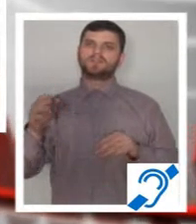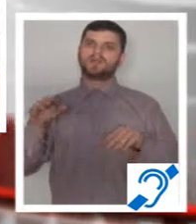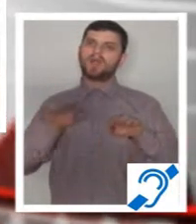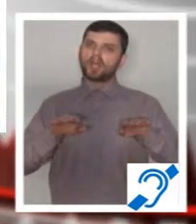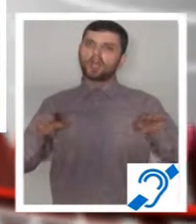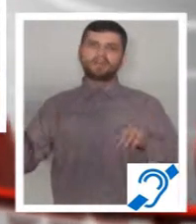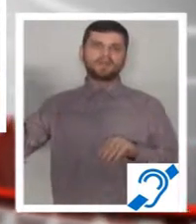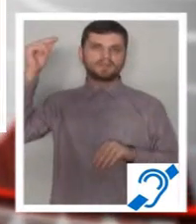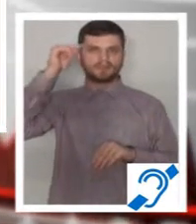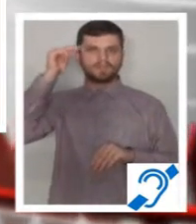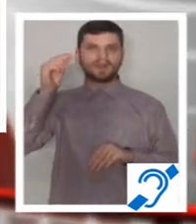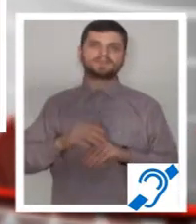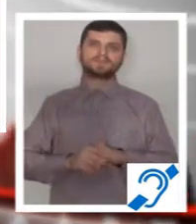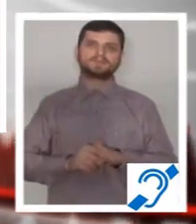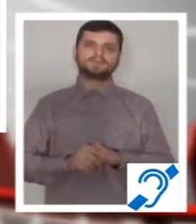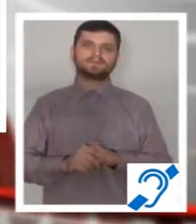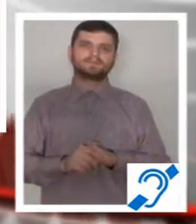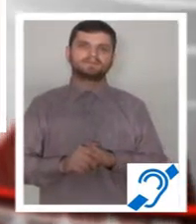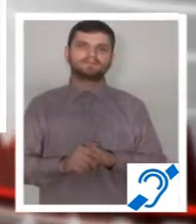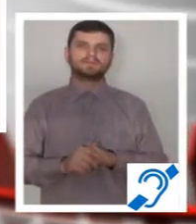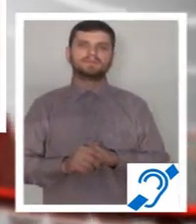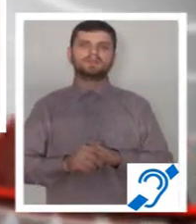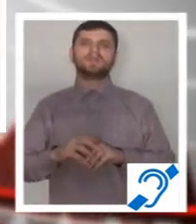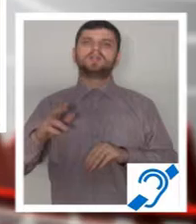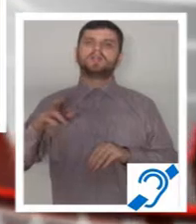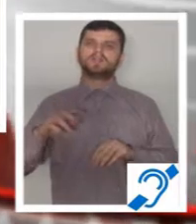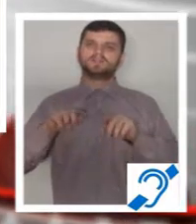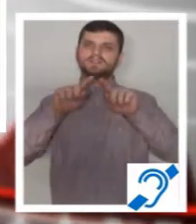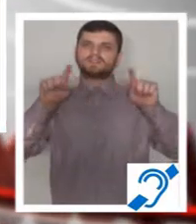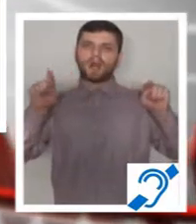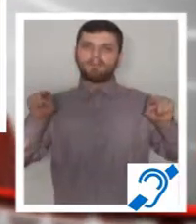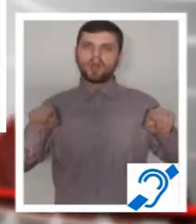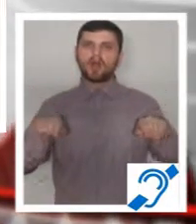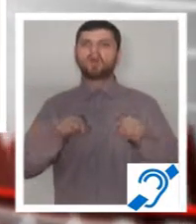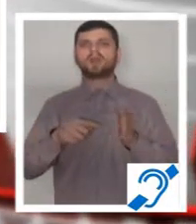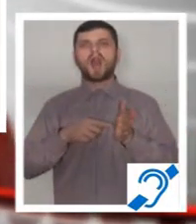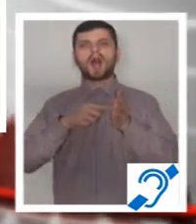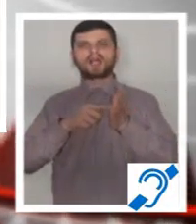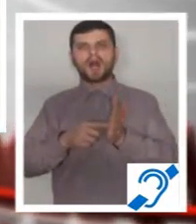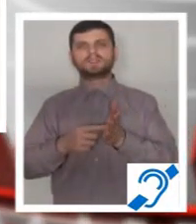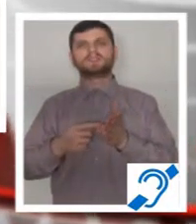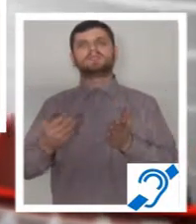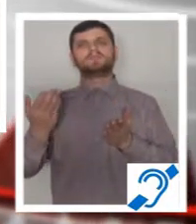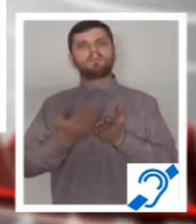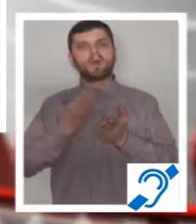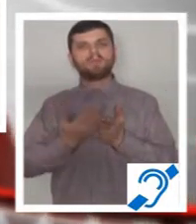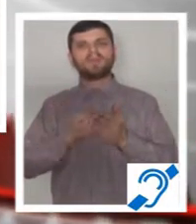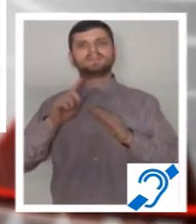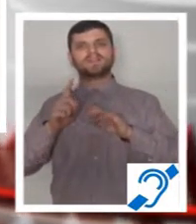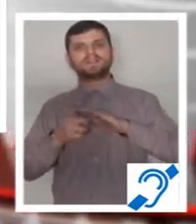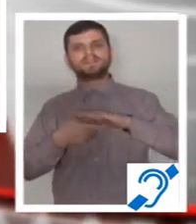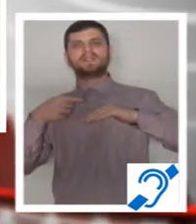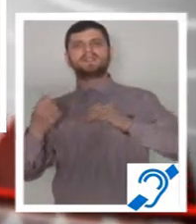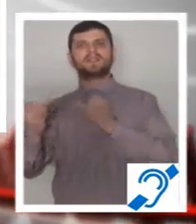să le aprecieze. Ele prezintă scene importante din istoria neamului, dar și personalității marcante ale literaturii